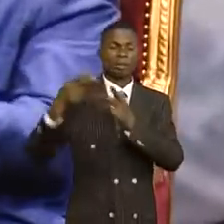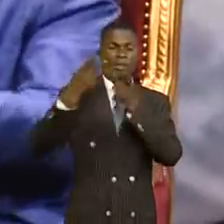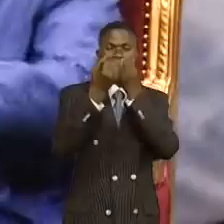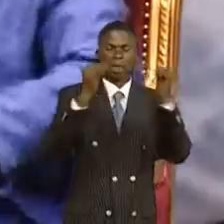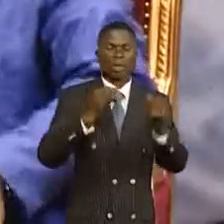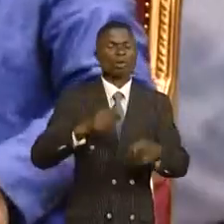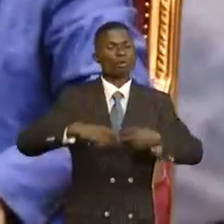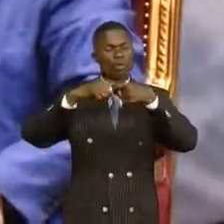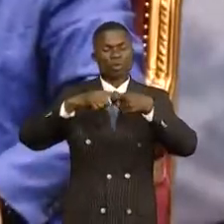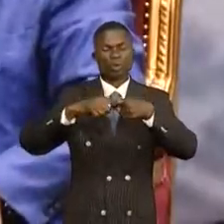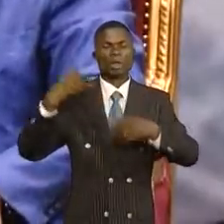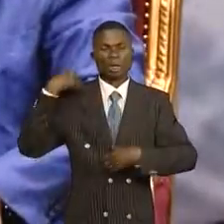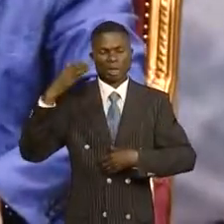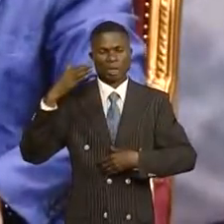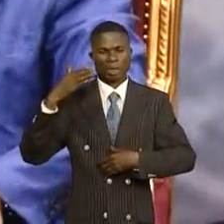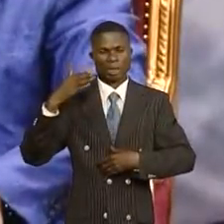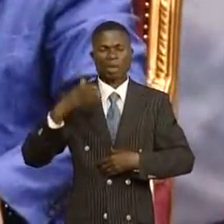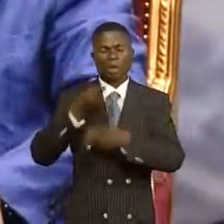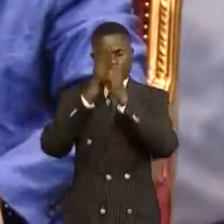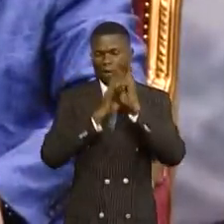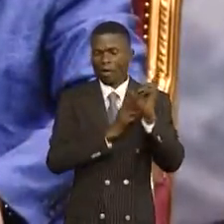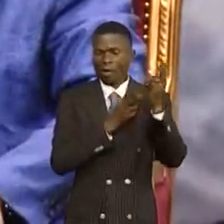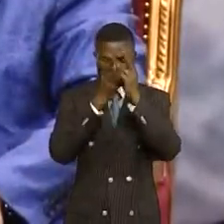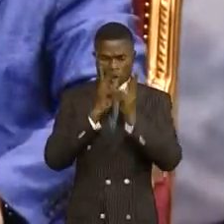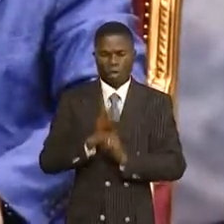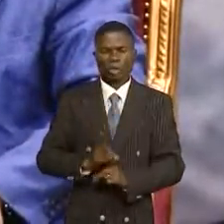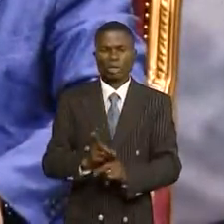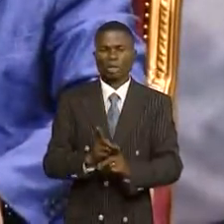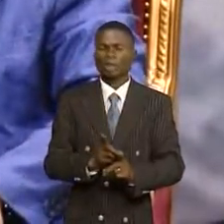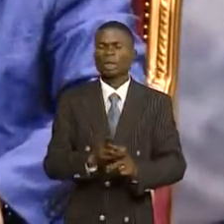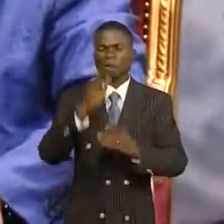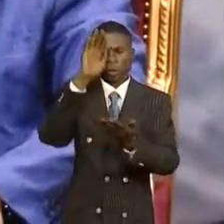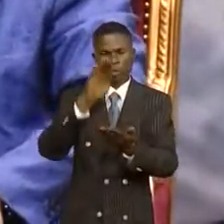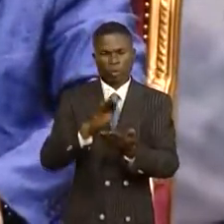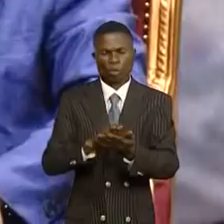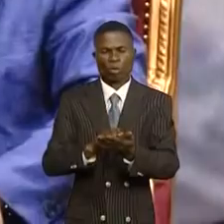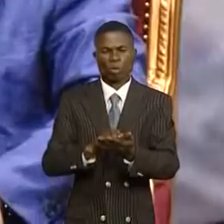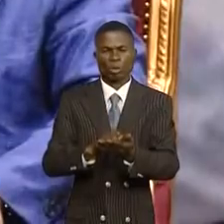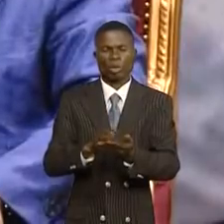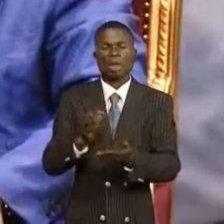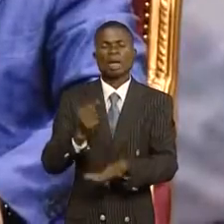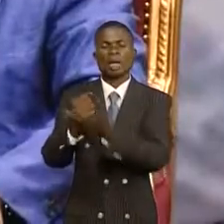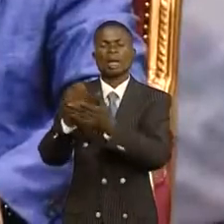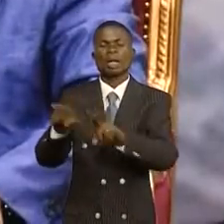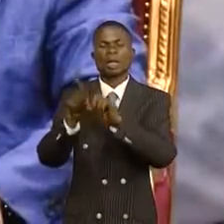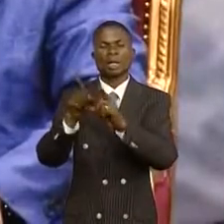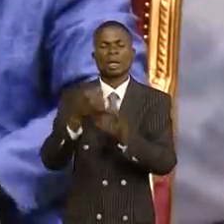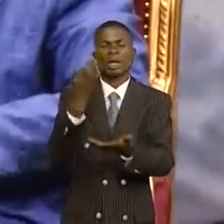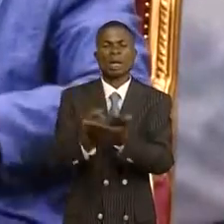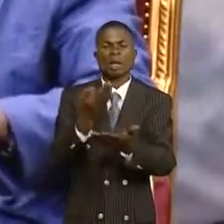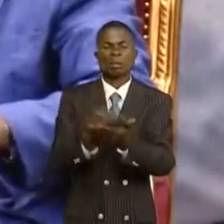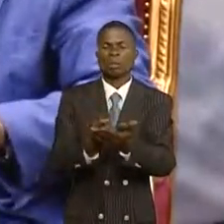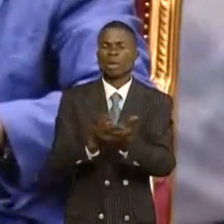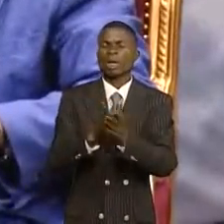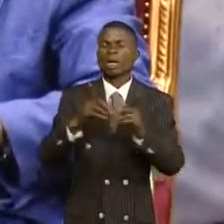privez à l'État les moyens et sa crédibilité va diminuer sur le plan international parce qu'on ne peut prêter à un État qui a un budget conséquent